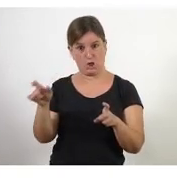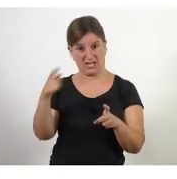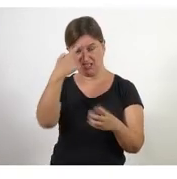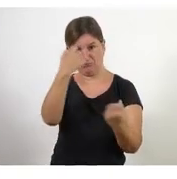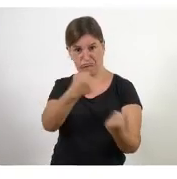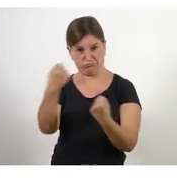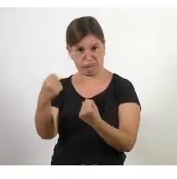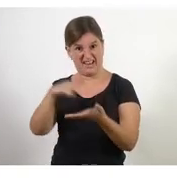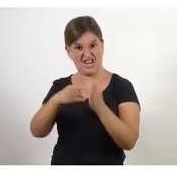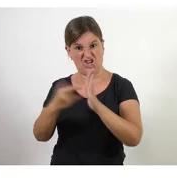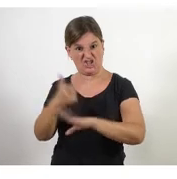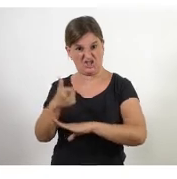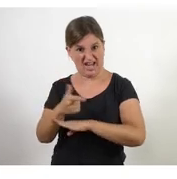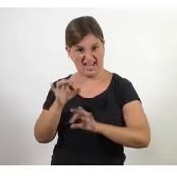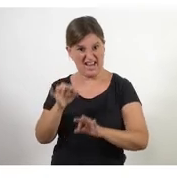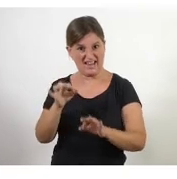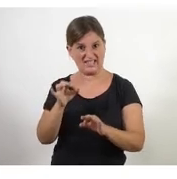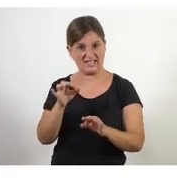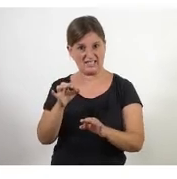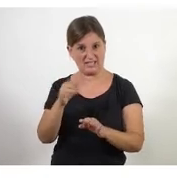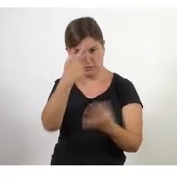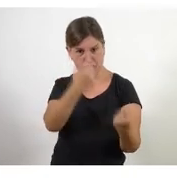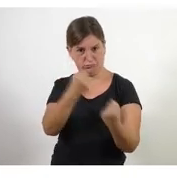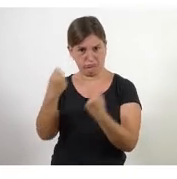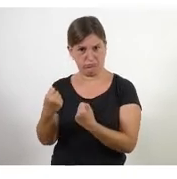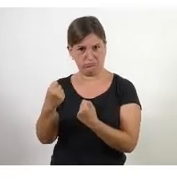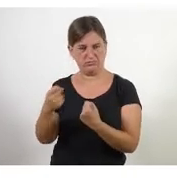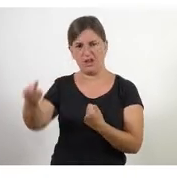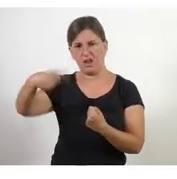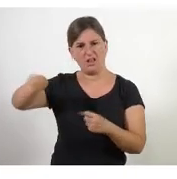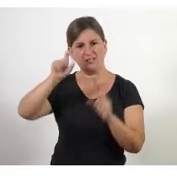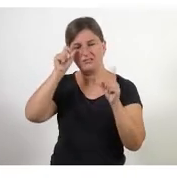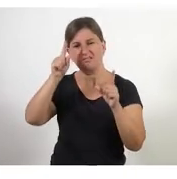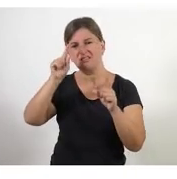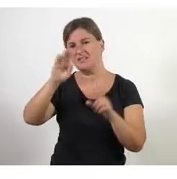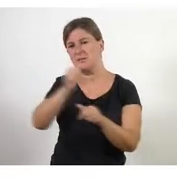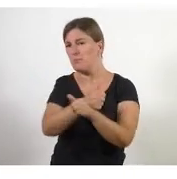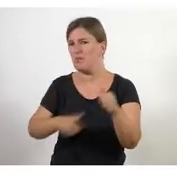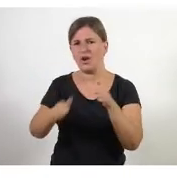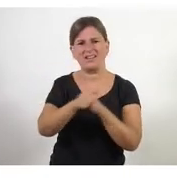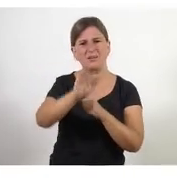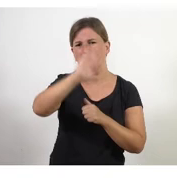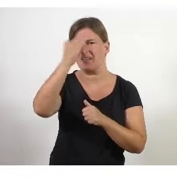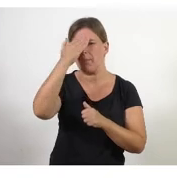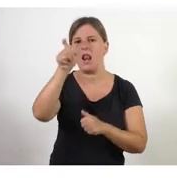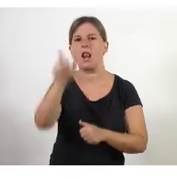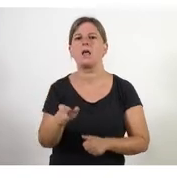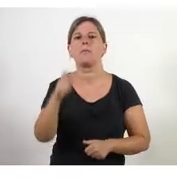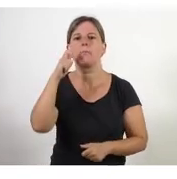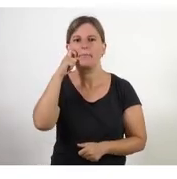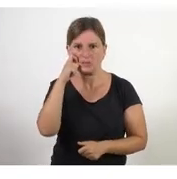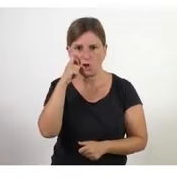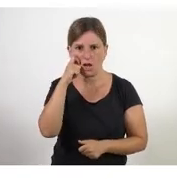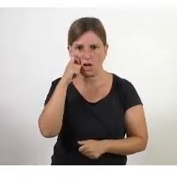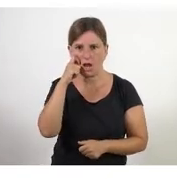'enginyers enginyers que van tindre claríssim que l'important és la persona i va ser com